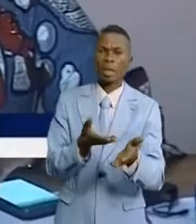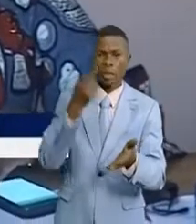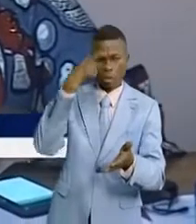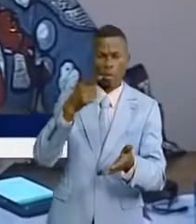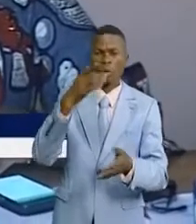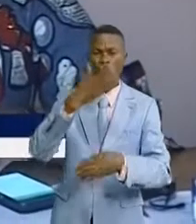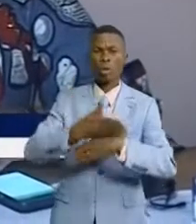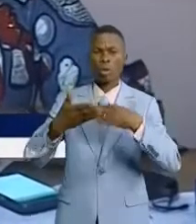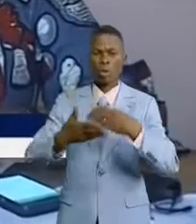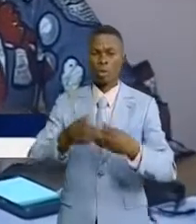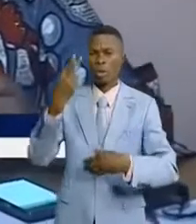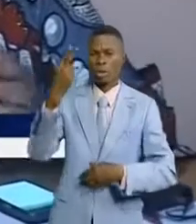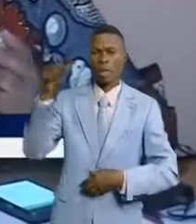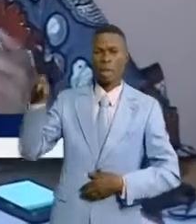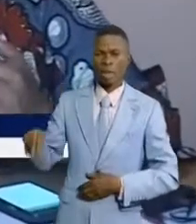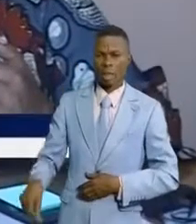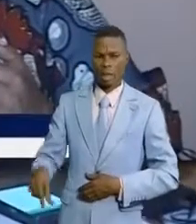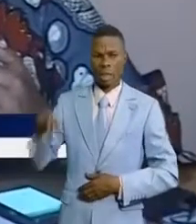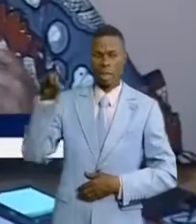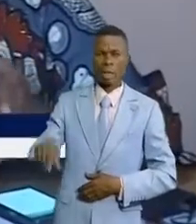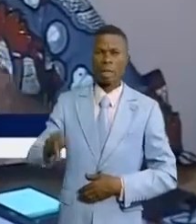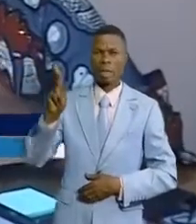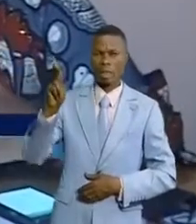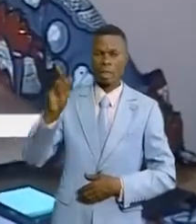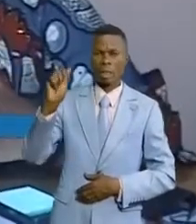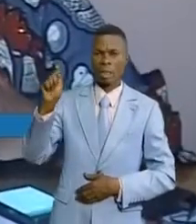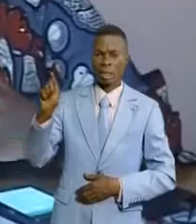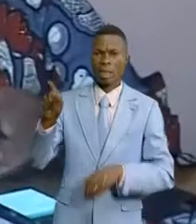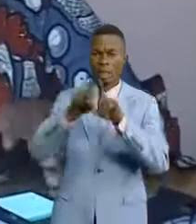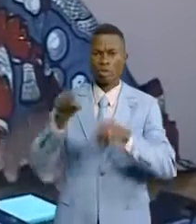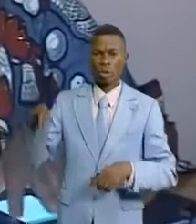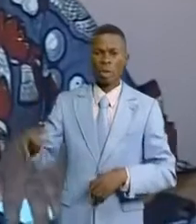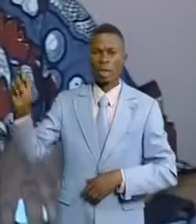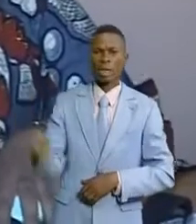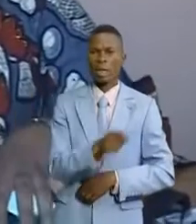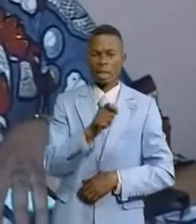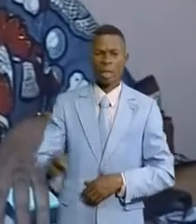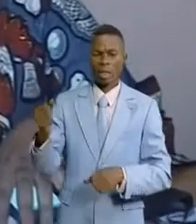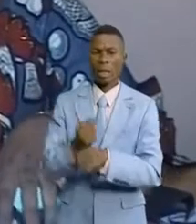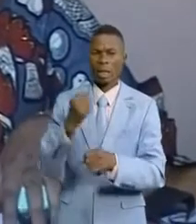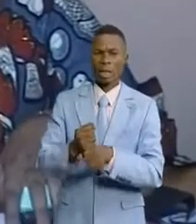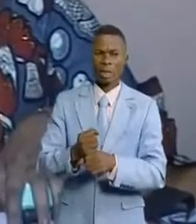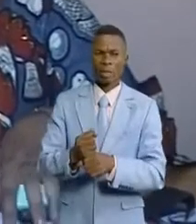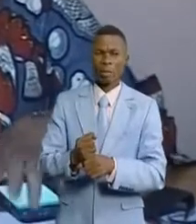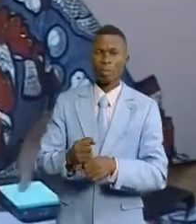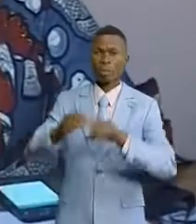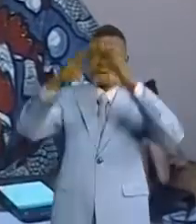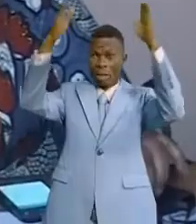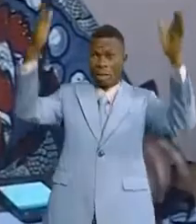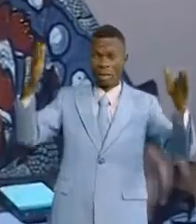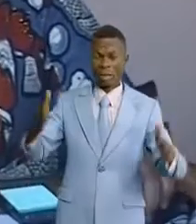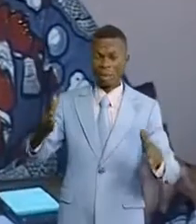de deux quartiers le quartier Tinkiela et le quartier Salon qui travaillent dans un conteneur au solar.